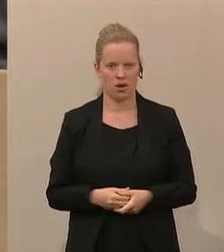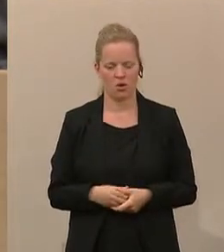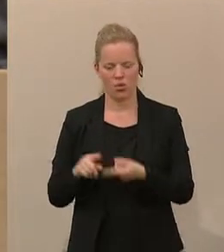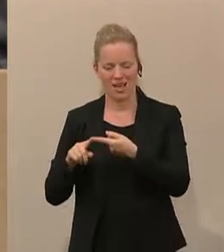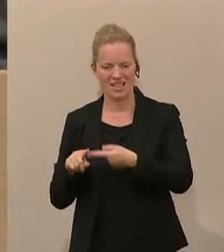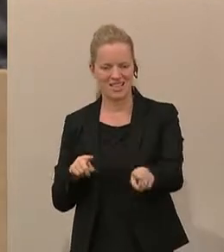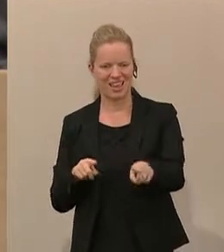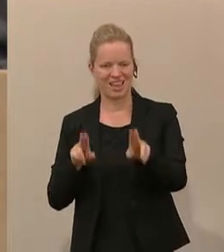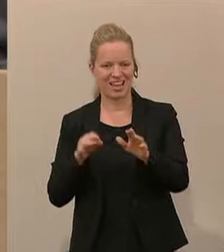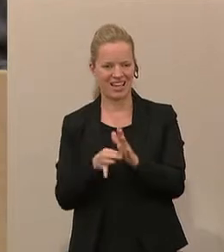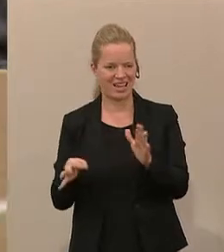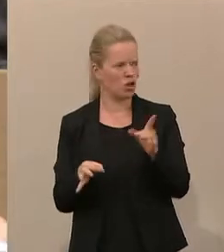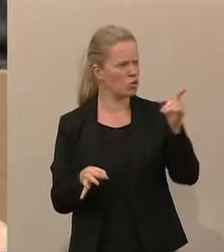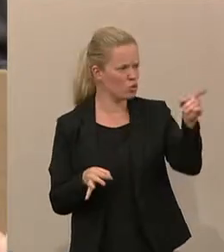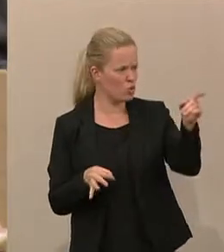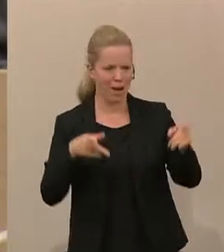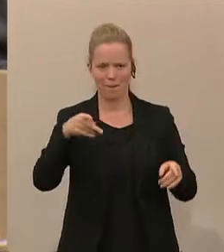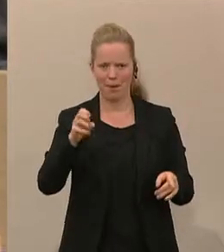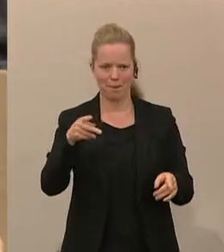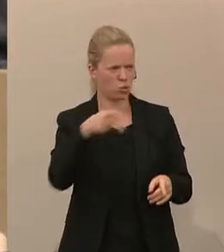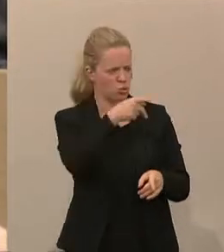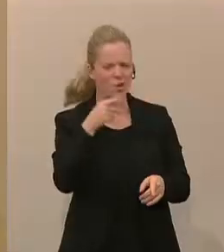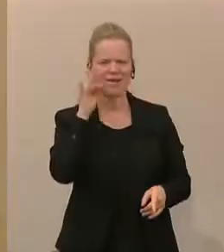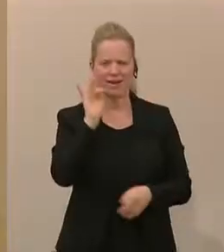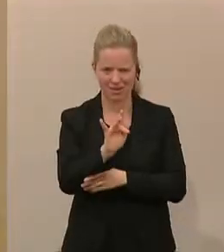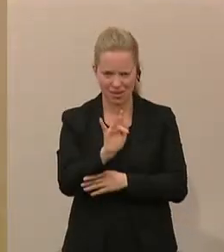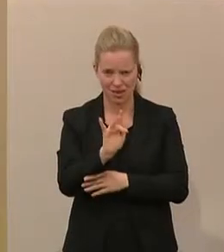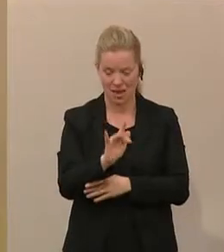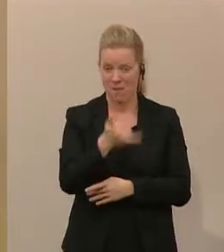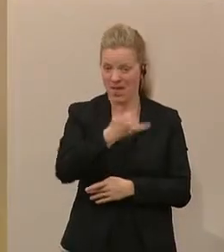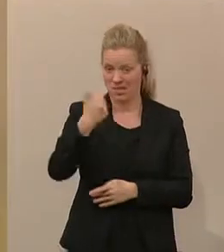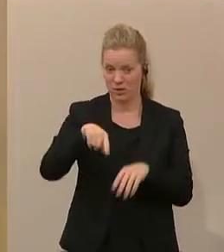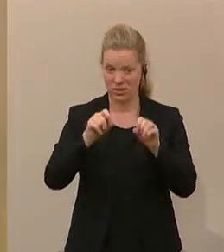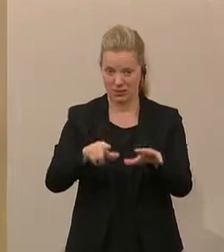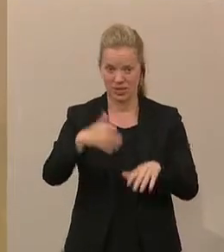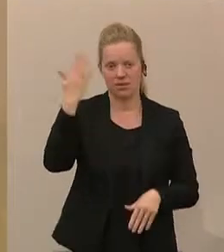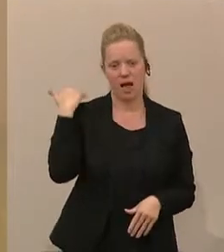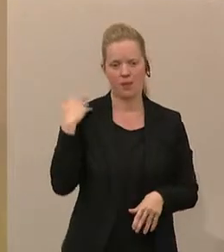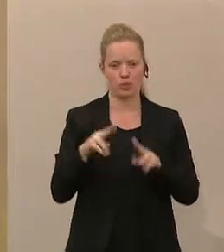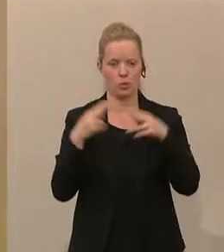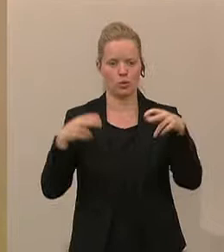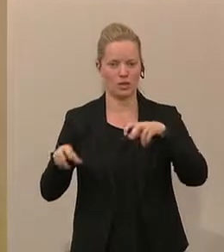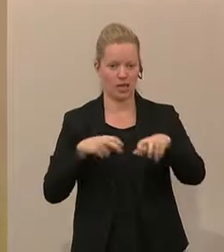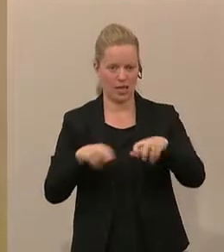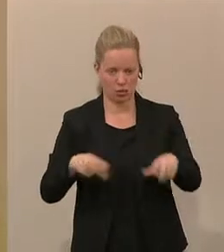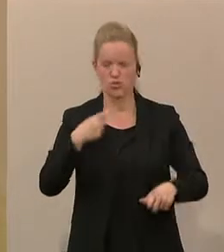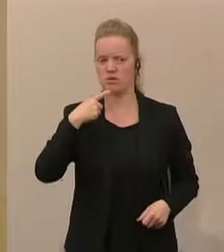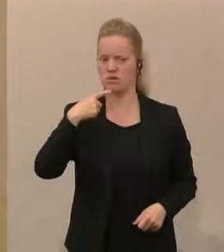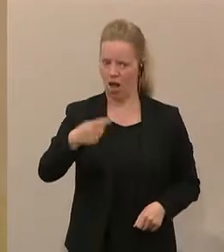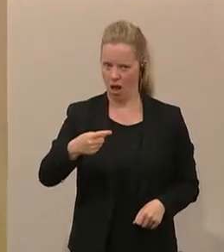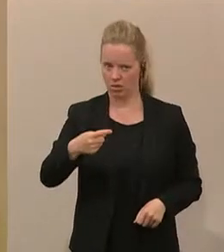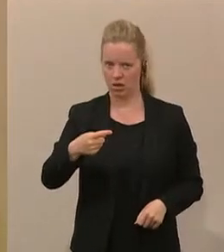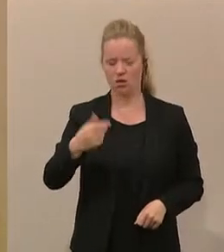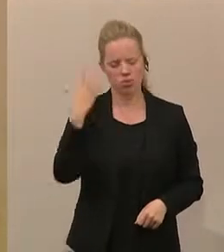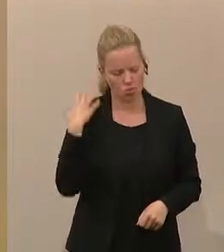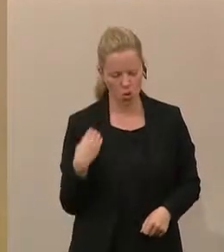wenn du das schon kritisierst, Beppo, dann sage ich dir schon auch, Im Jänner 2017 hat die damalige Bundesregierung sich dazu bekannt, noch